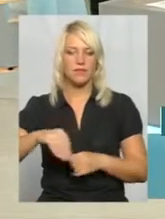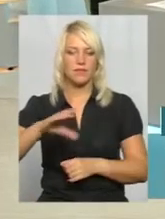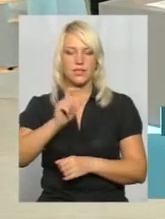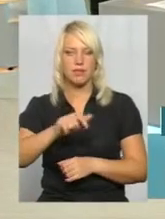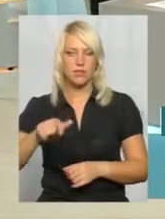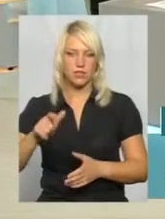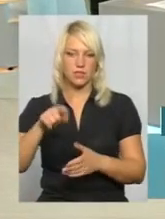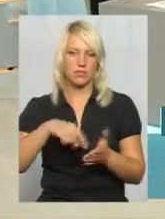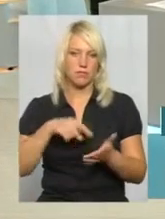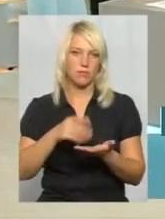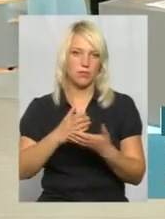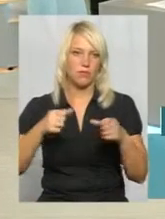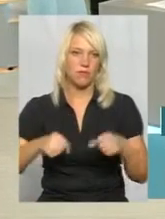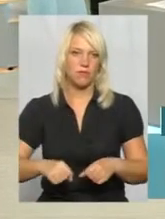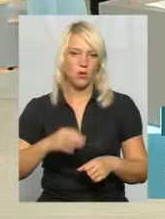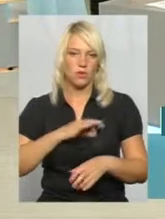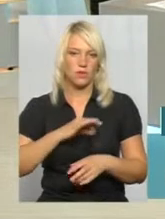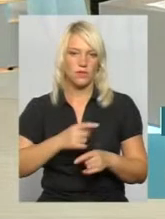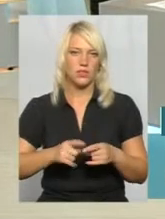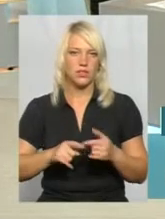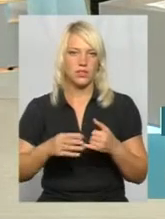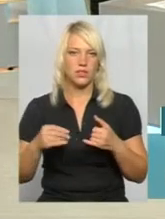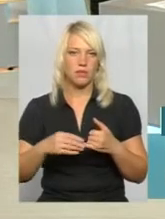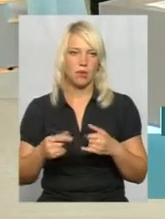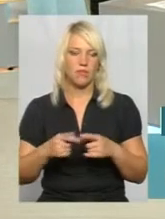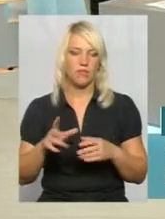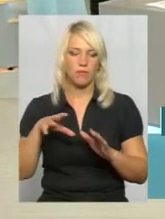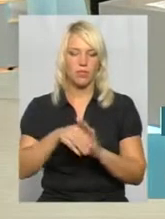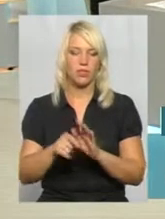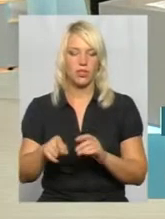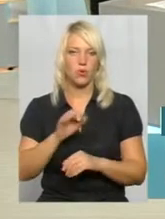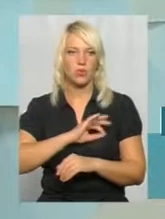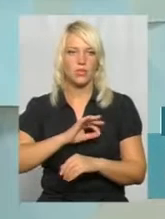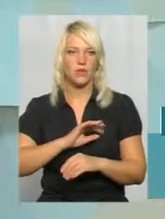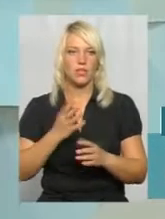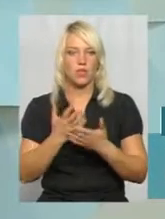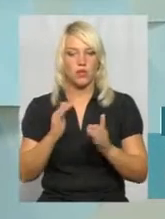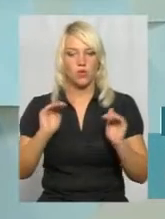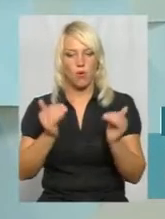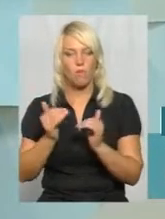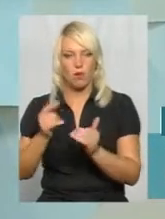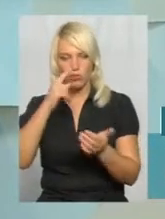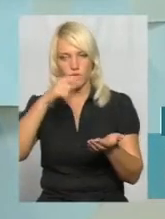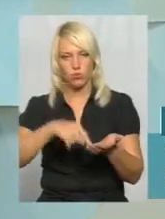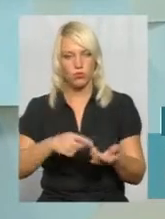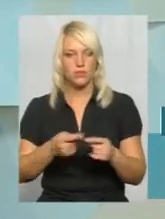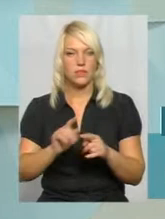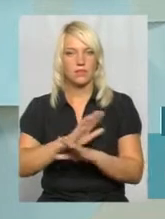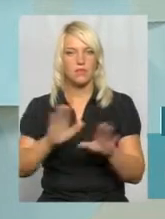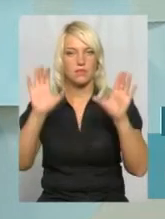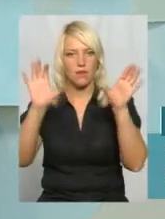мають право користуватись цією землею. Обмежувати їх в користуванні є вже незаконним. Тому і огороджувати